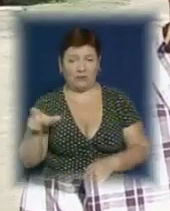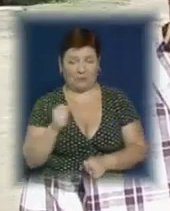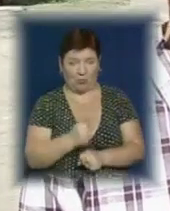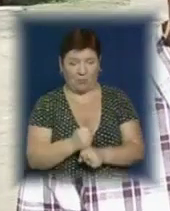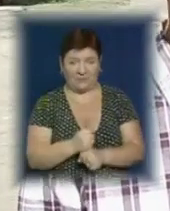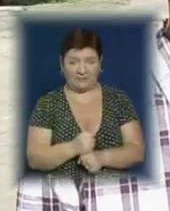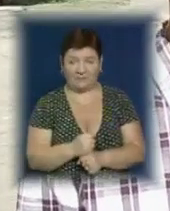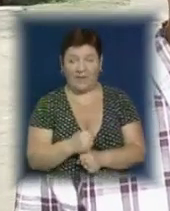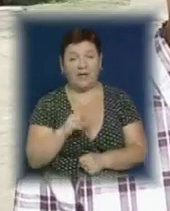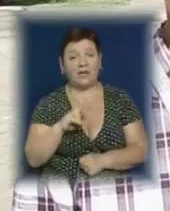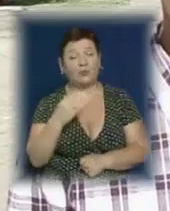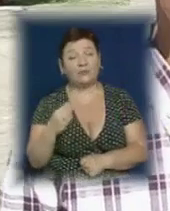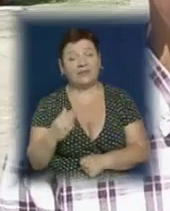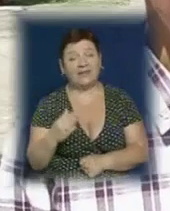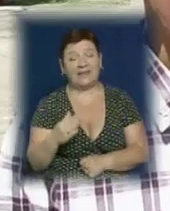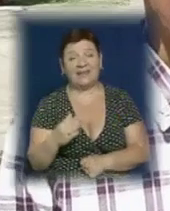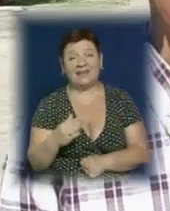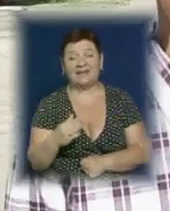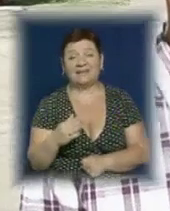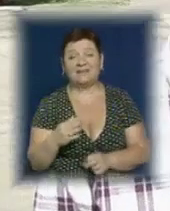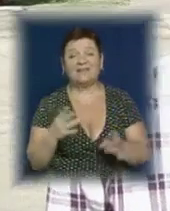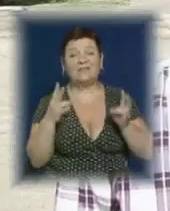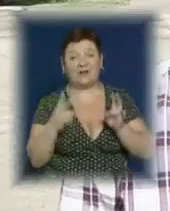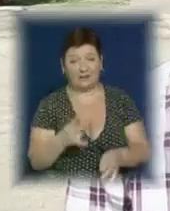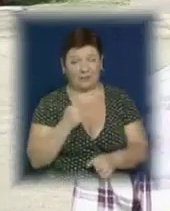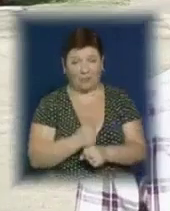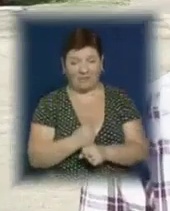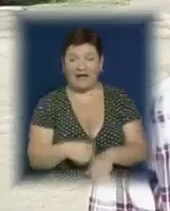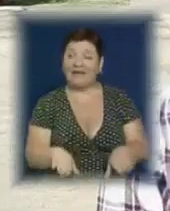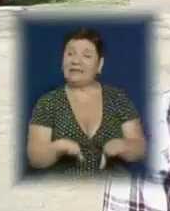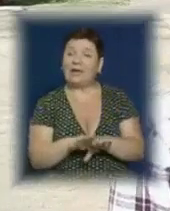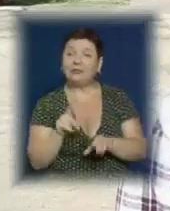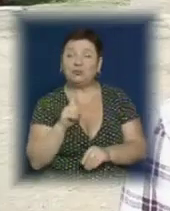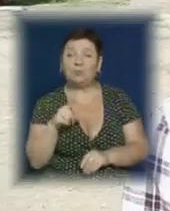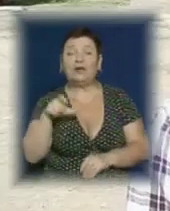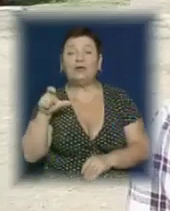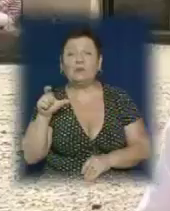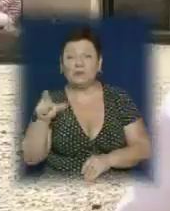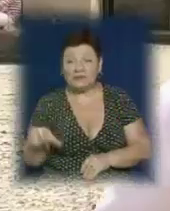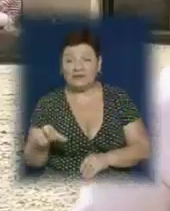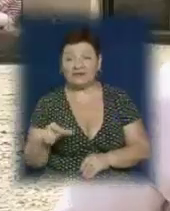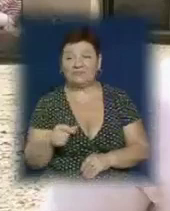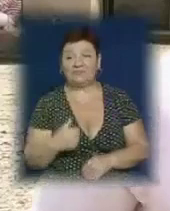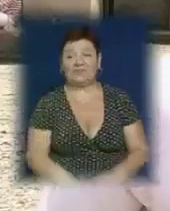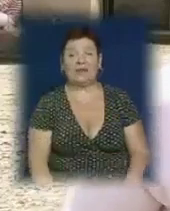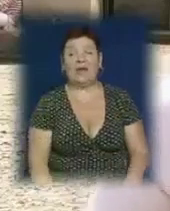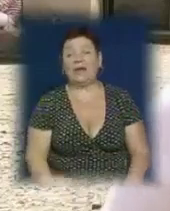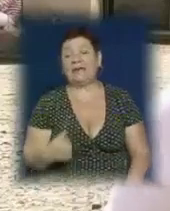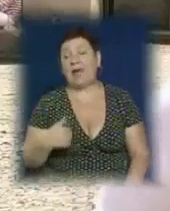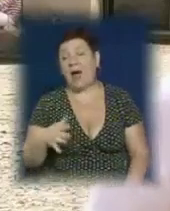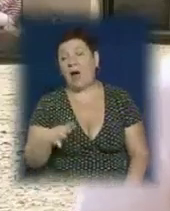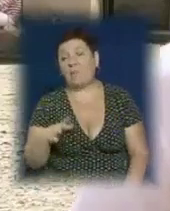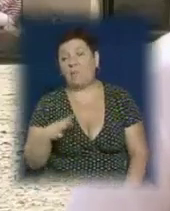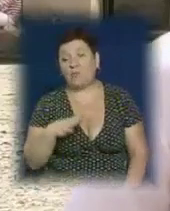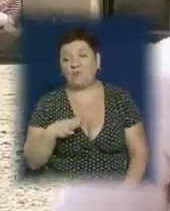Яку шкоду ти робив? Я робив шкоду, так зробив, щоб люди не заготили гач. Я був у цій